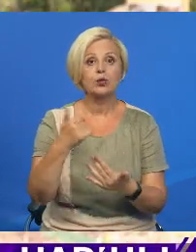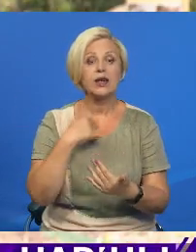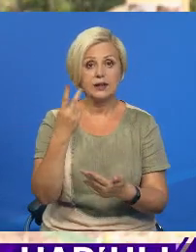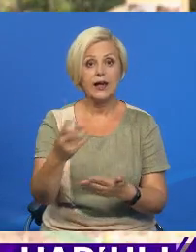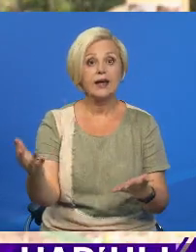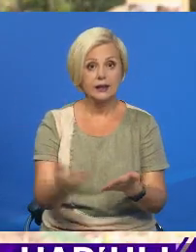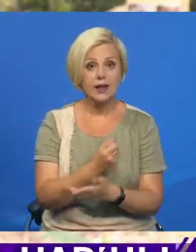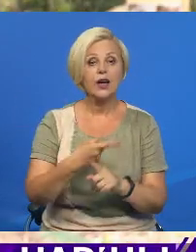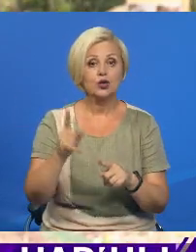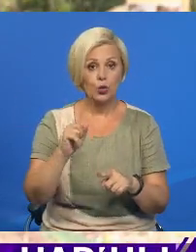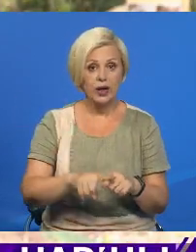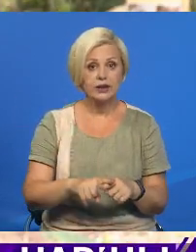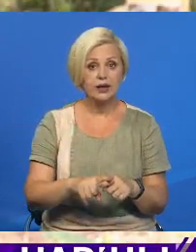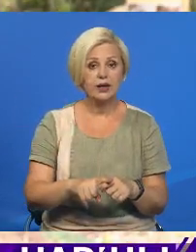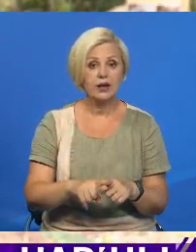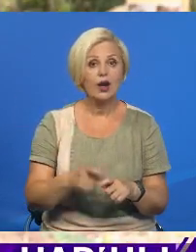это, конечно,